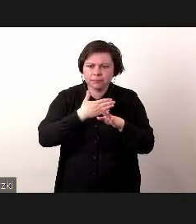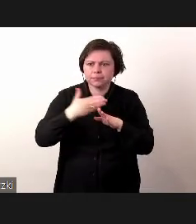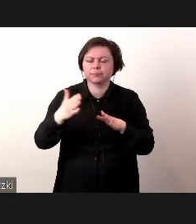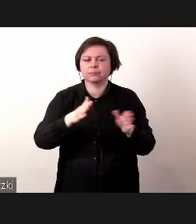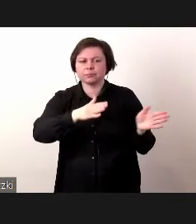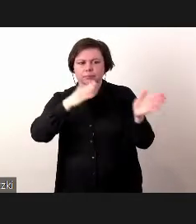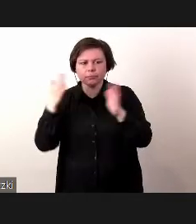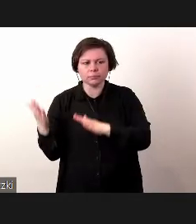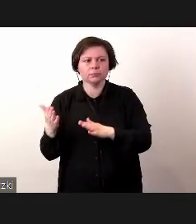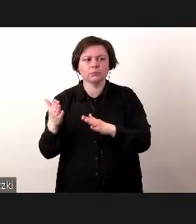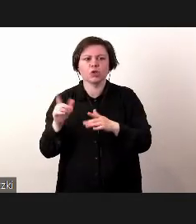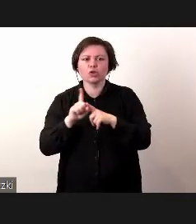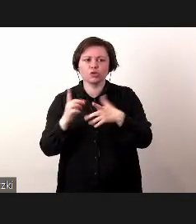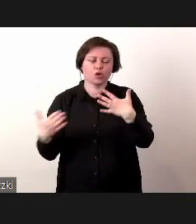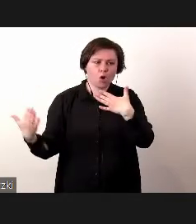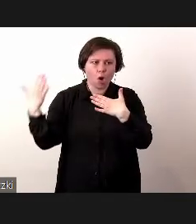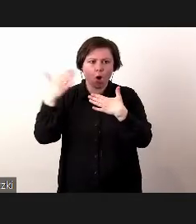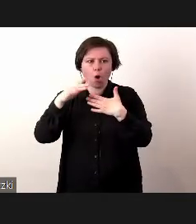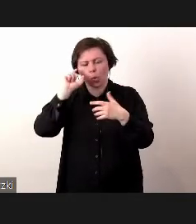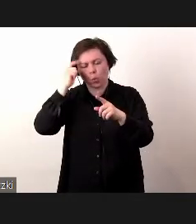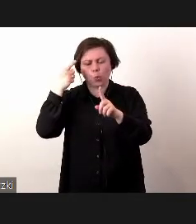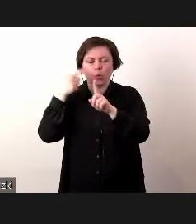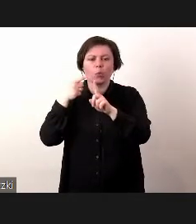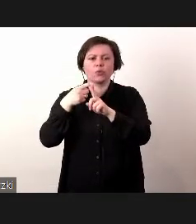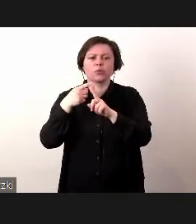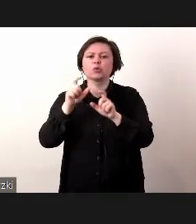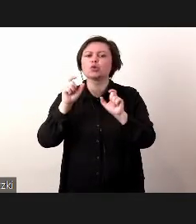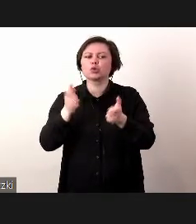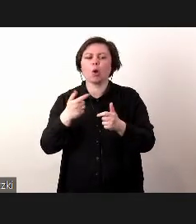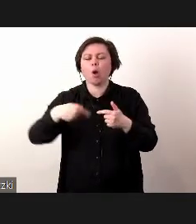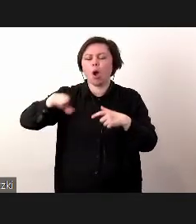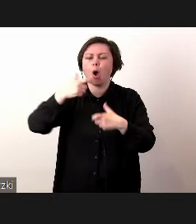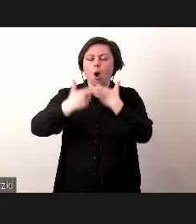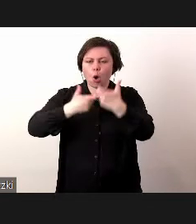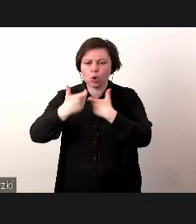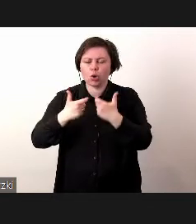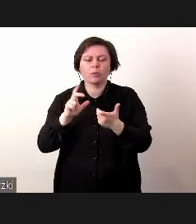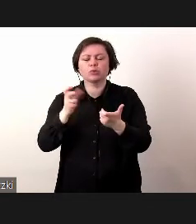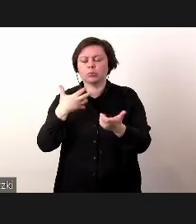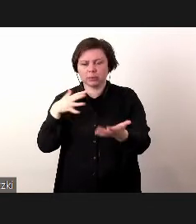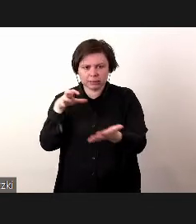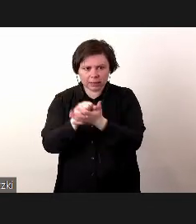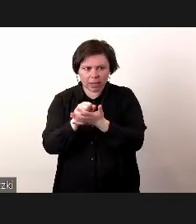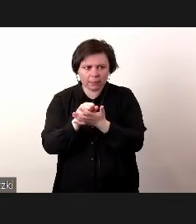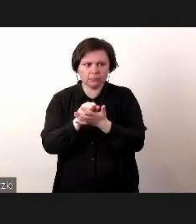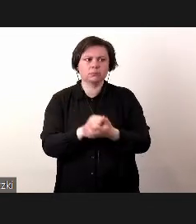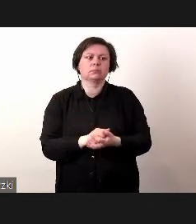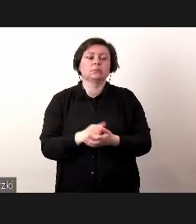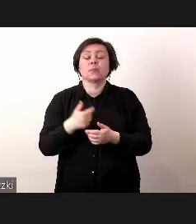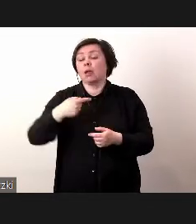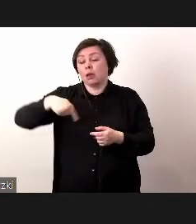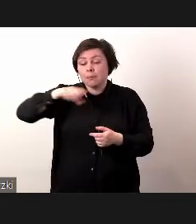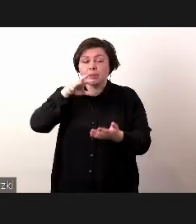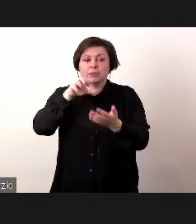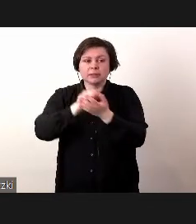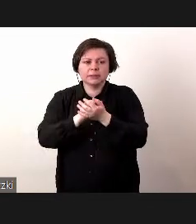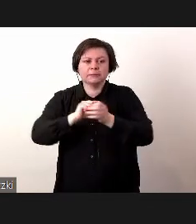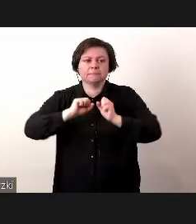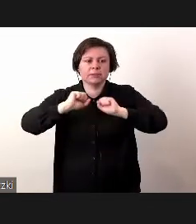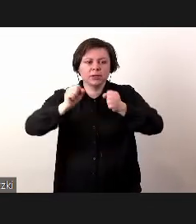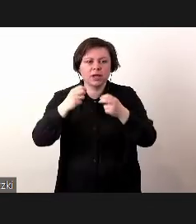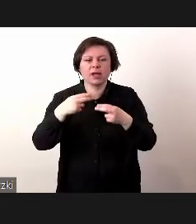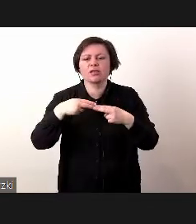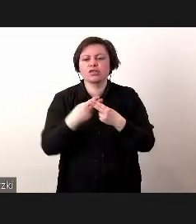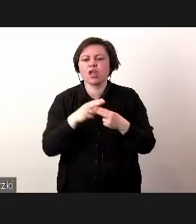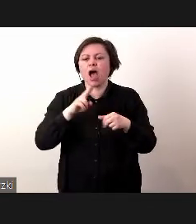sedna, czyli tak naprawdę tego, co my robimy, czym my się zajmujemy, my zajmujemy się wdrażaniem narzędzi do